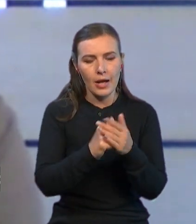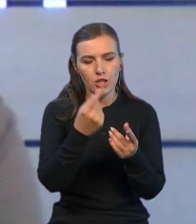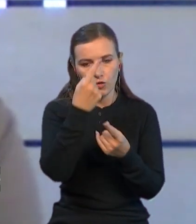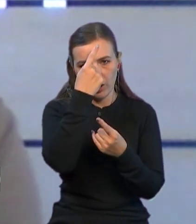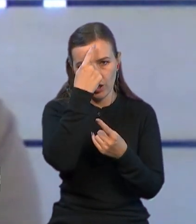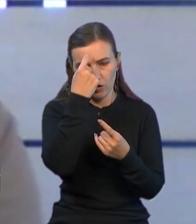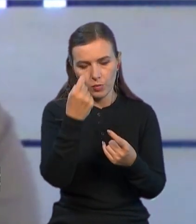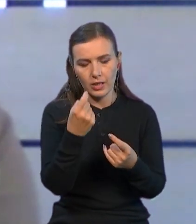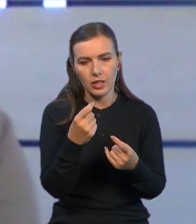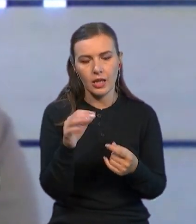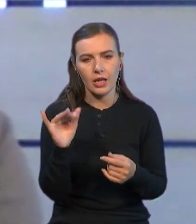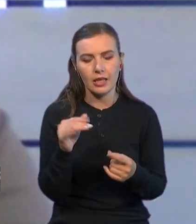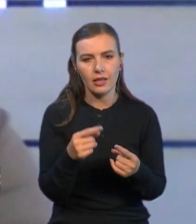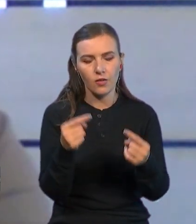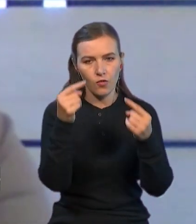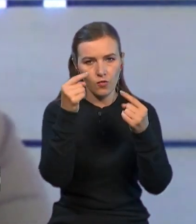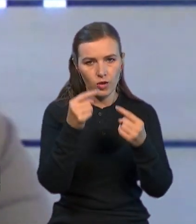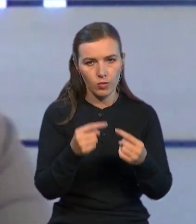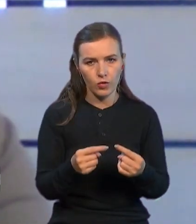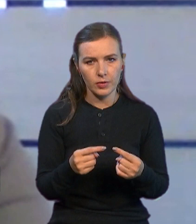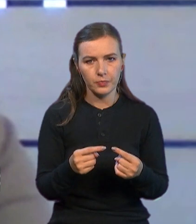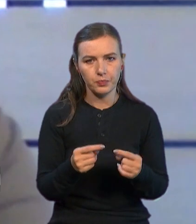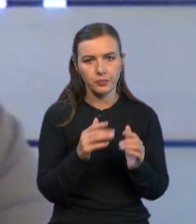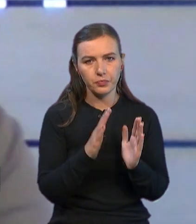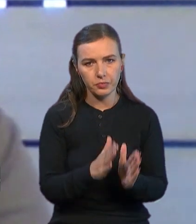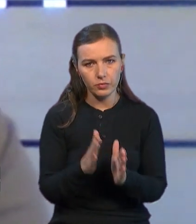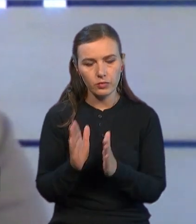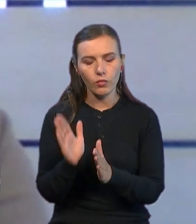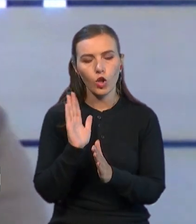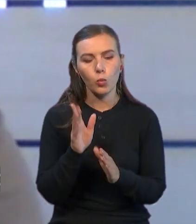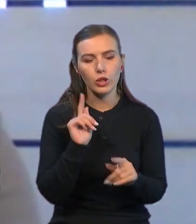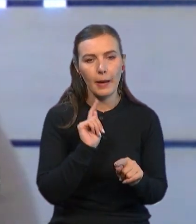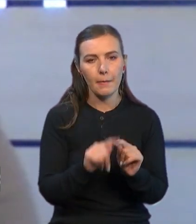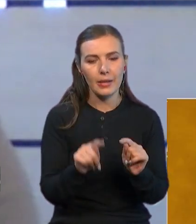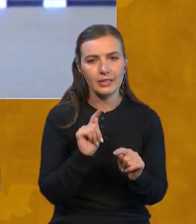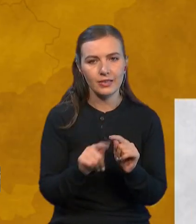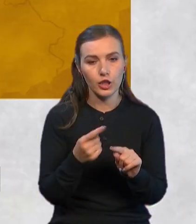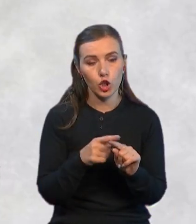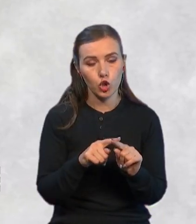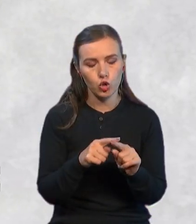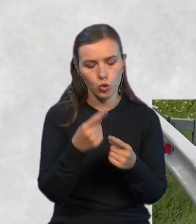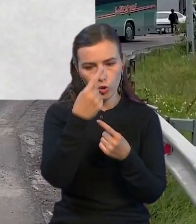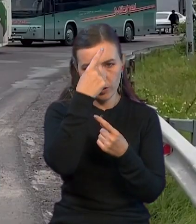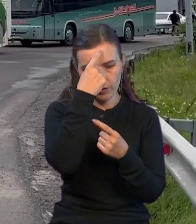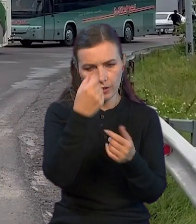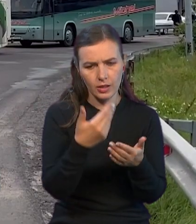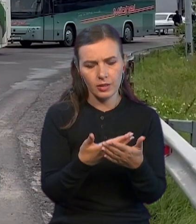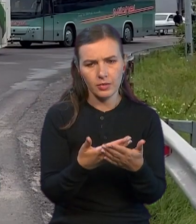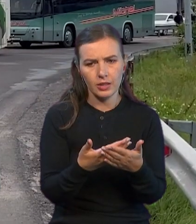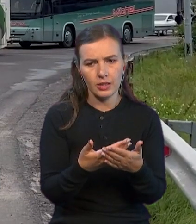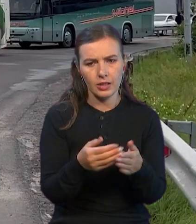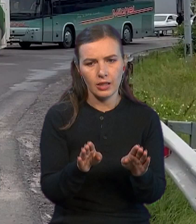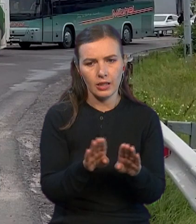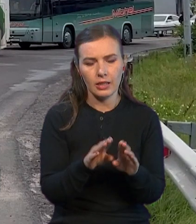і відповідно система буде перевіряти цю інформацію на предмет певних